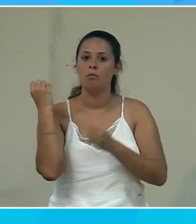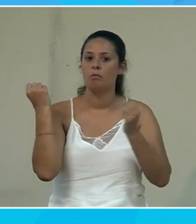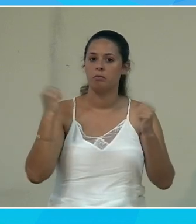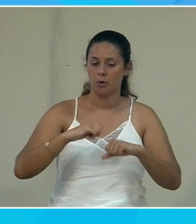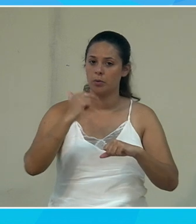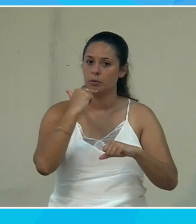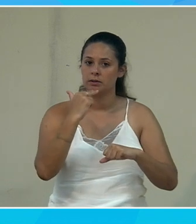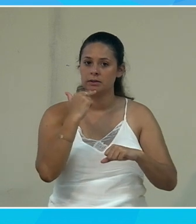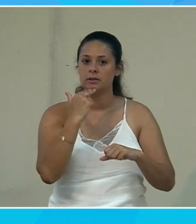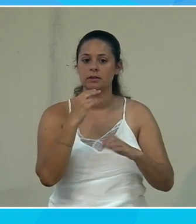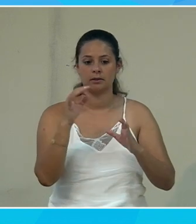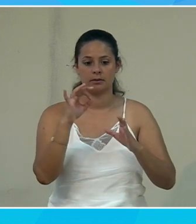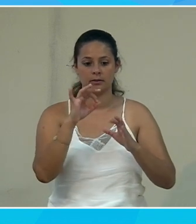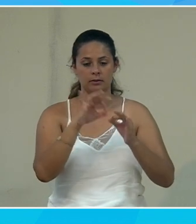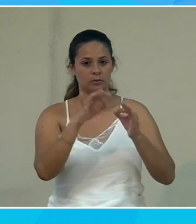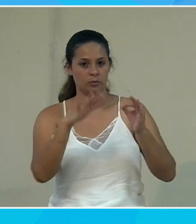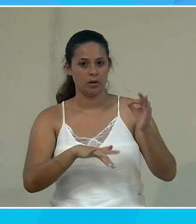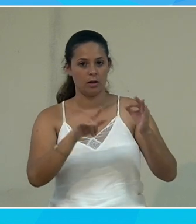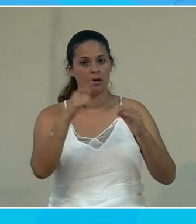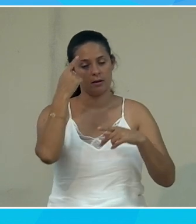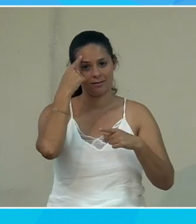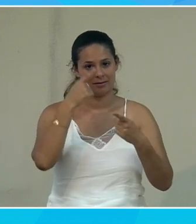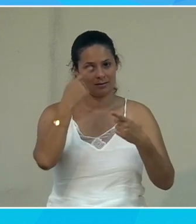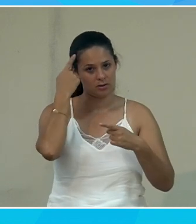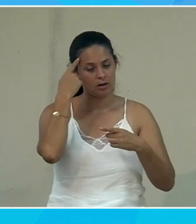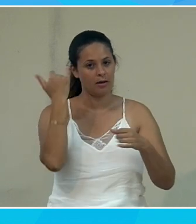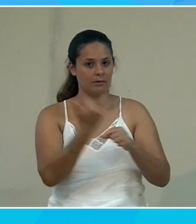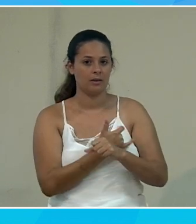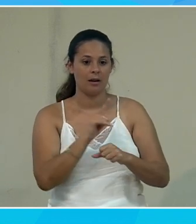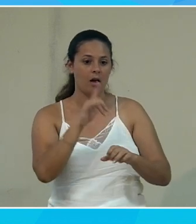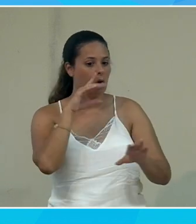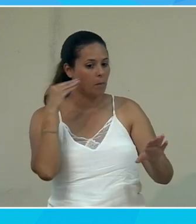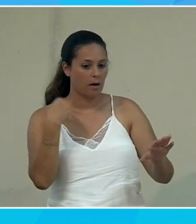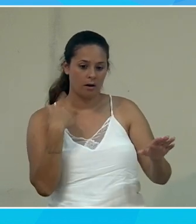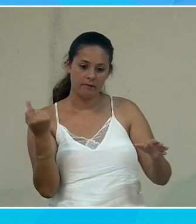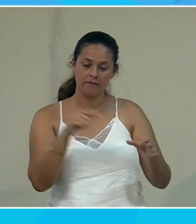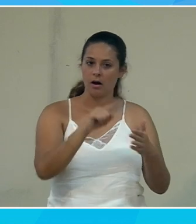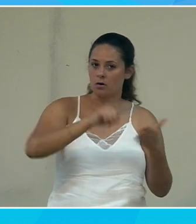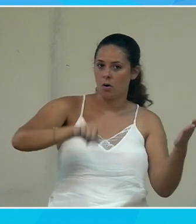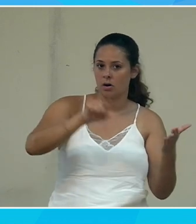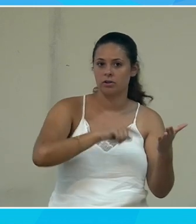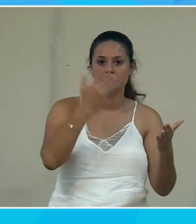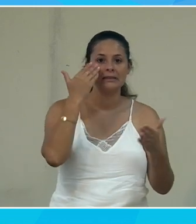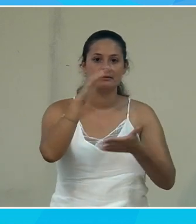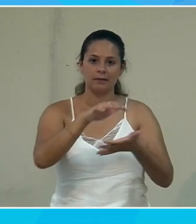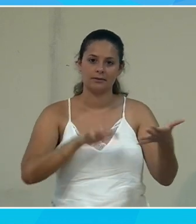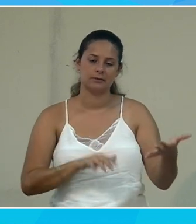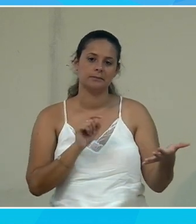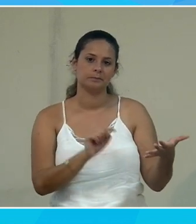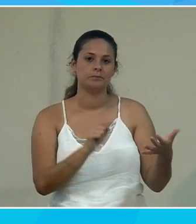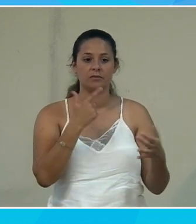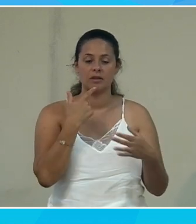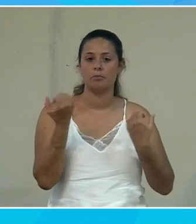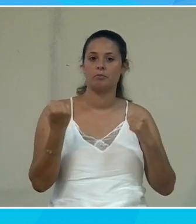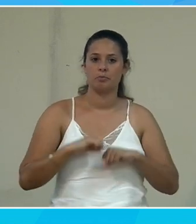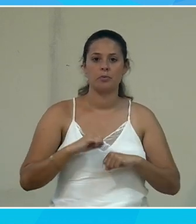d'utiliser en fait le résultat de l'intelligence artificielle mais de pouvoir avoir un humain qui vient corriger en fait ce texte donc ça